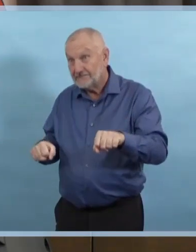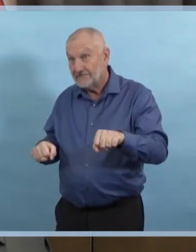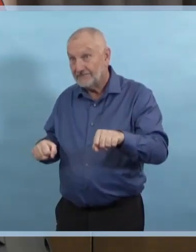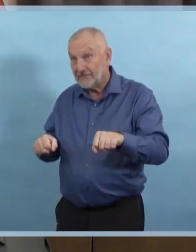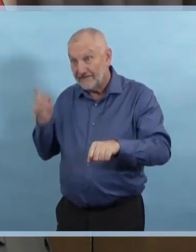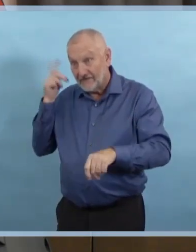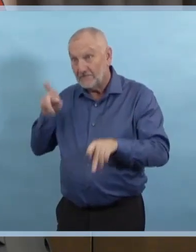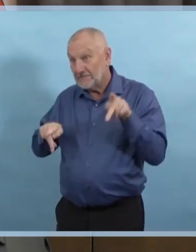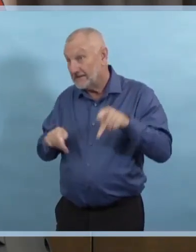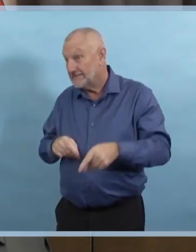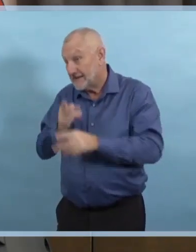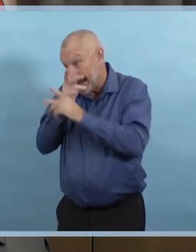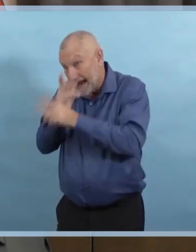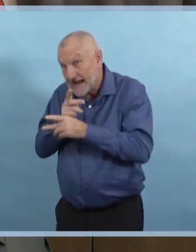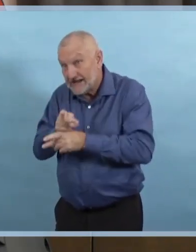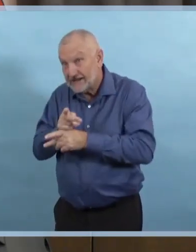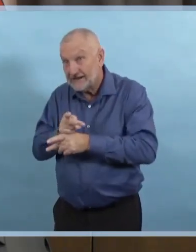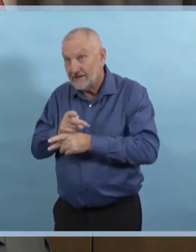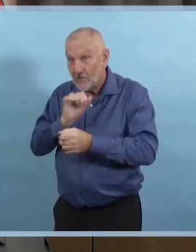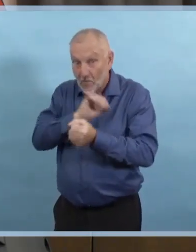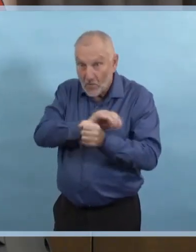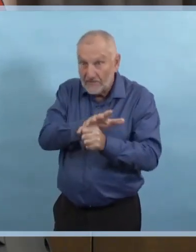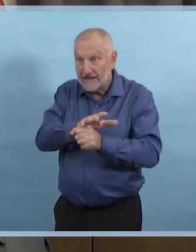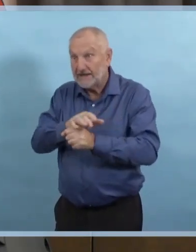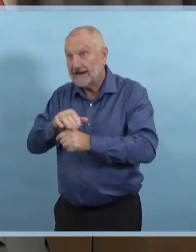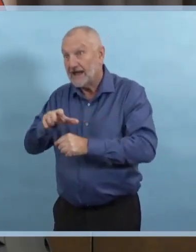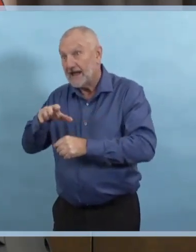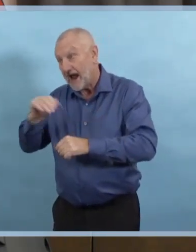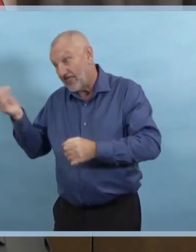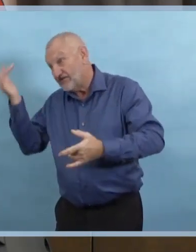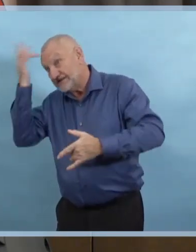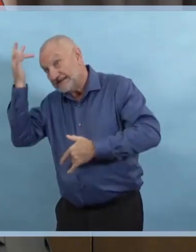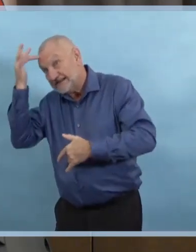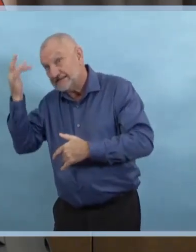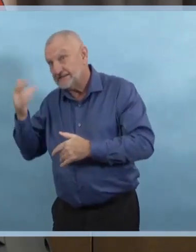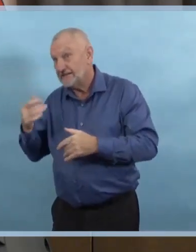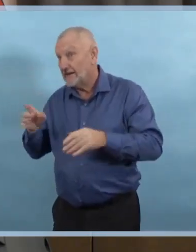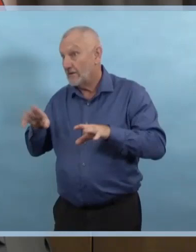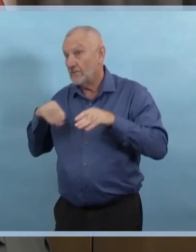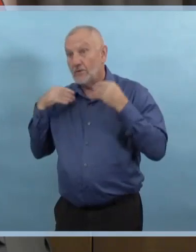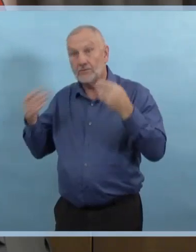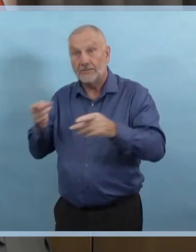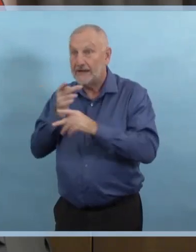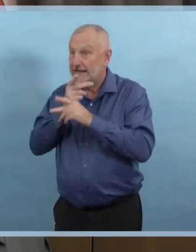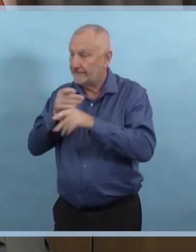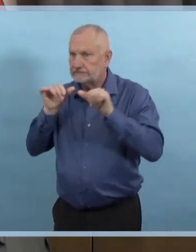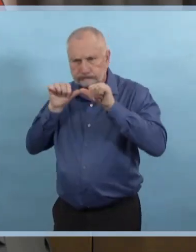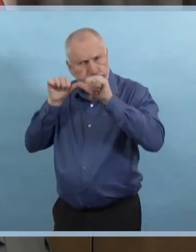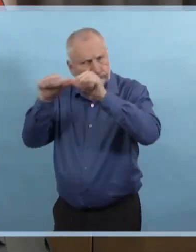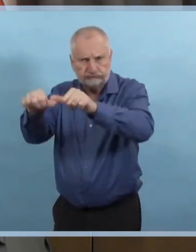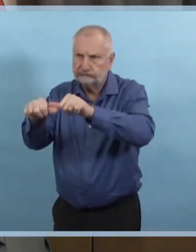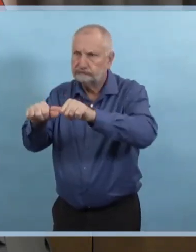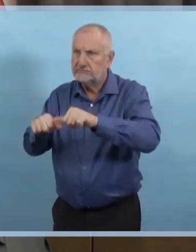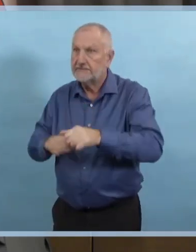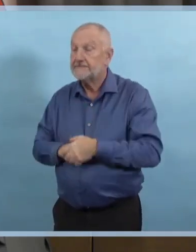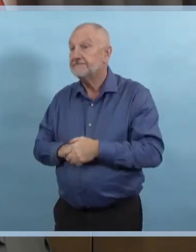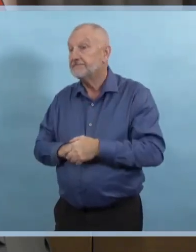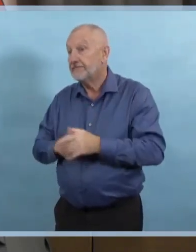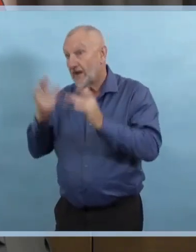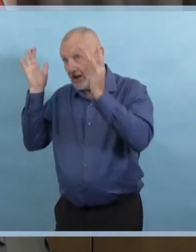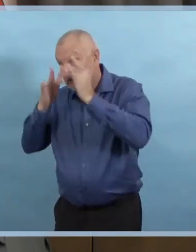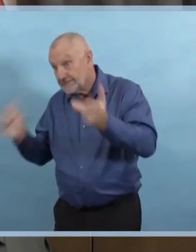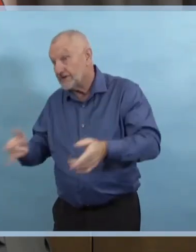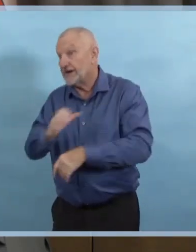établissements sont sécuritaires si vous devez y aller lorsque vous avez besoin de soins de santé et nous encourageons toute personne qui en a besoin à en